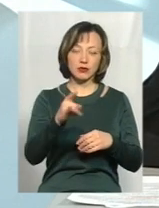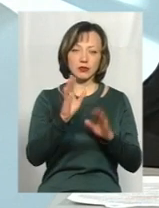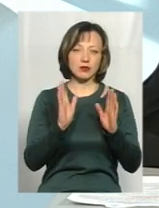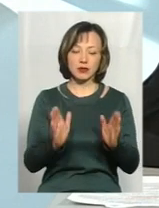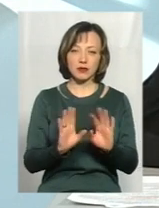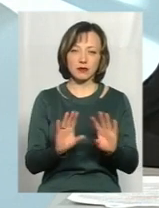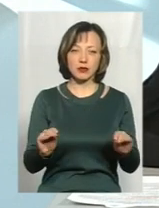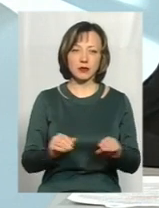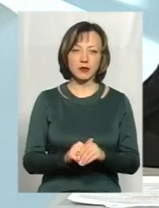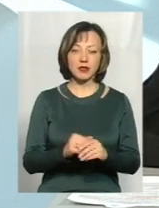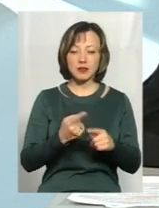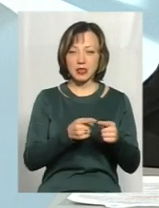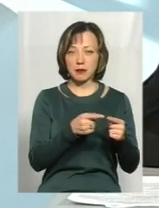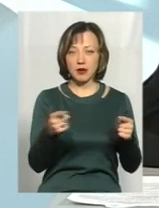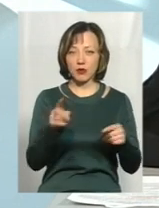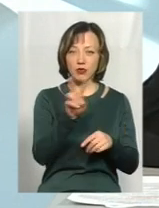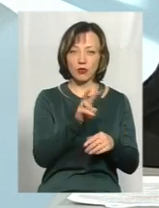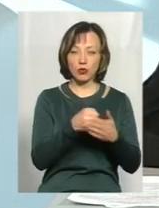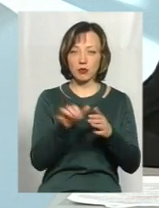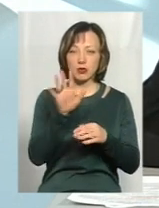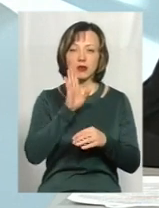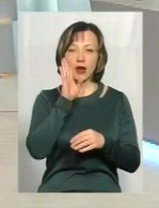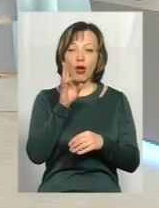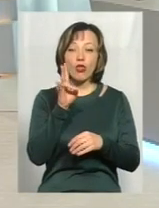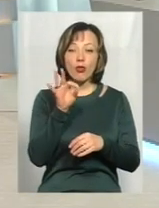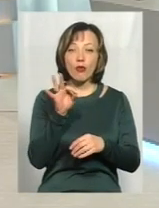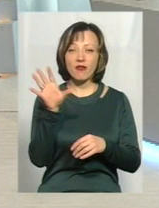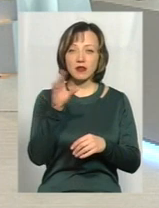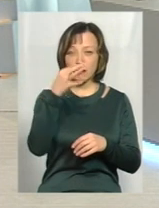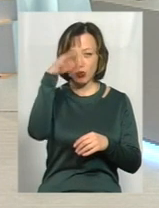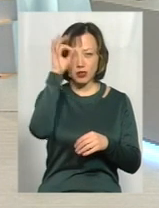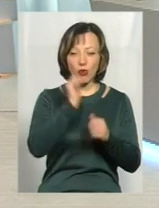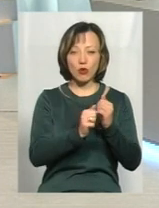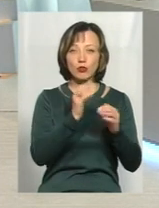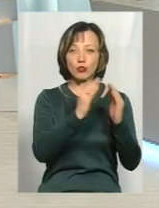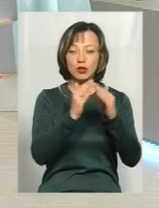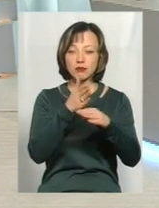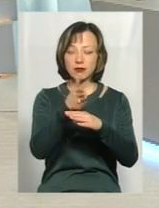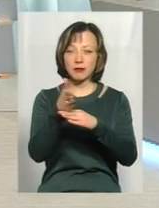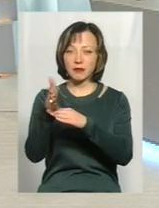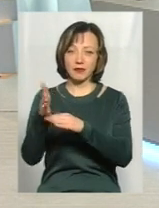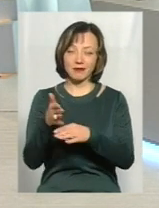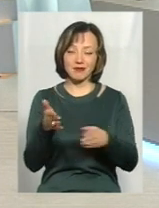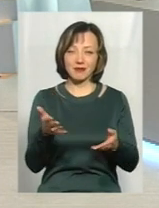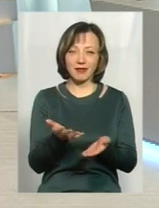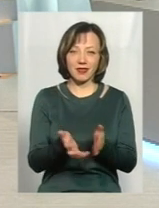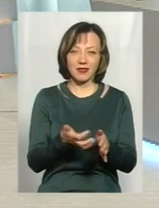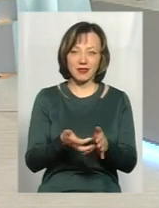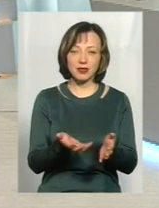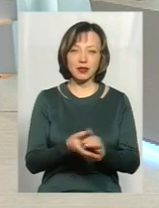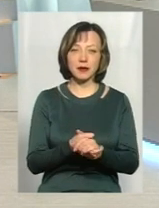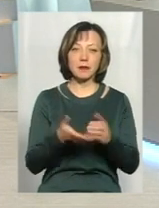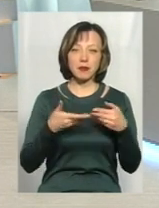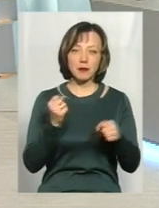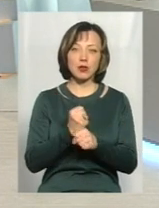от в цей період часу. Але поліцейських не хватить, щоб в кожен будинок і в кожен двір приставити поліцейському. Ми то